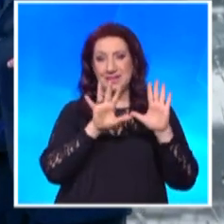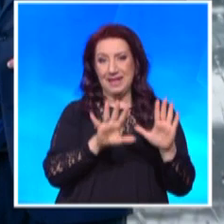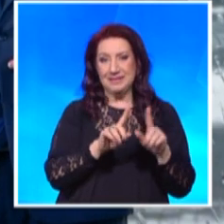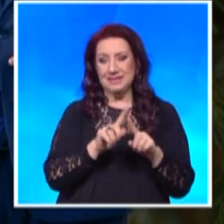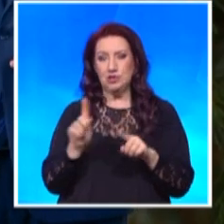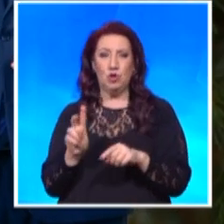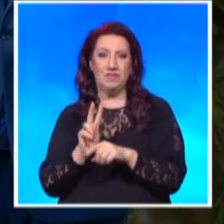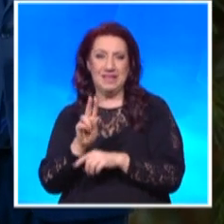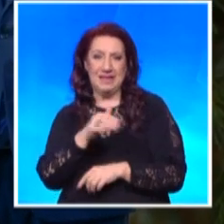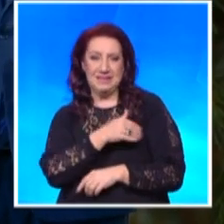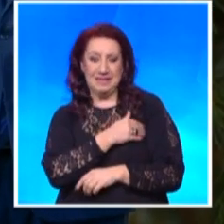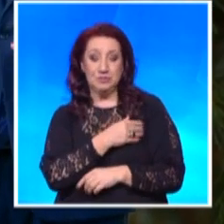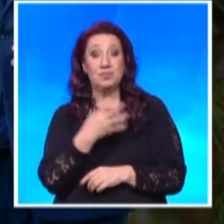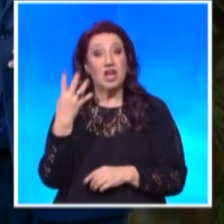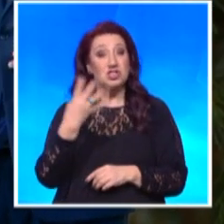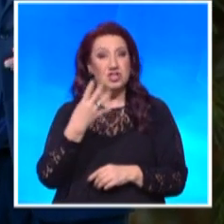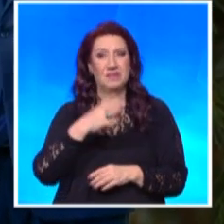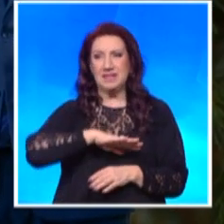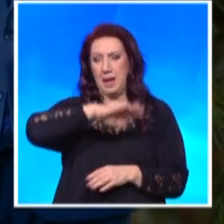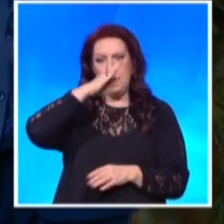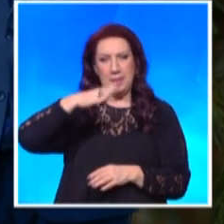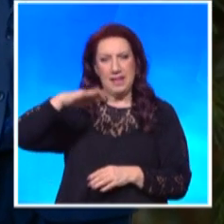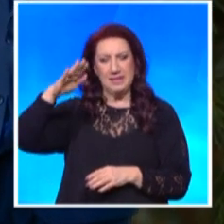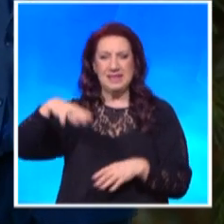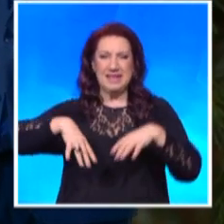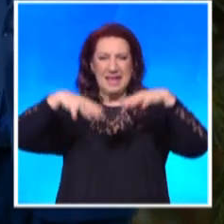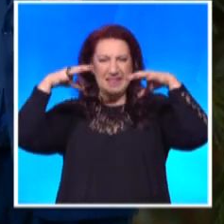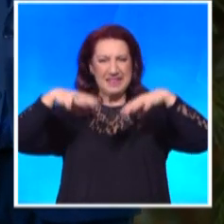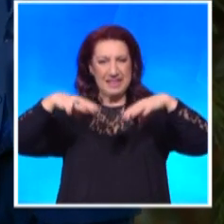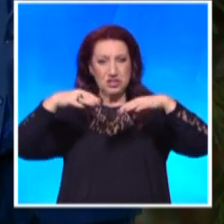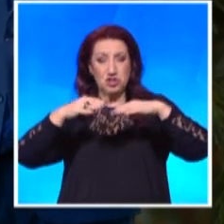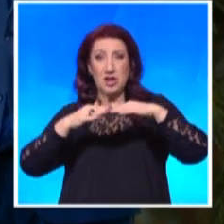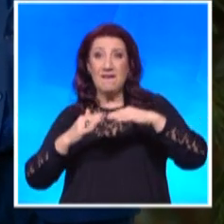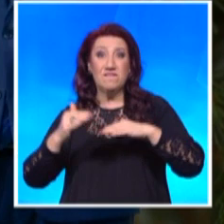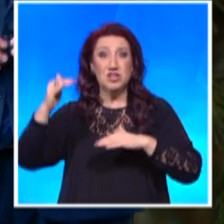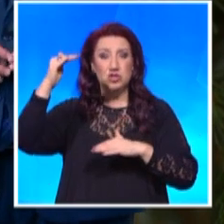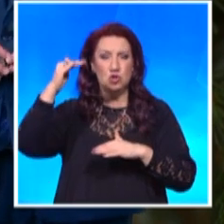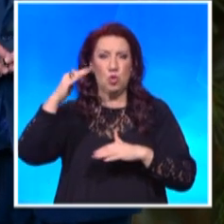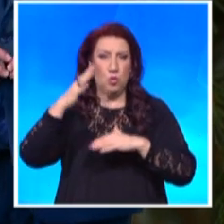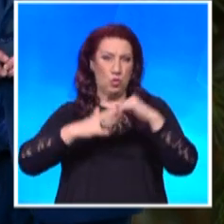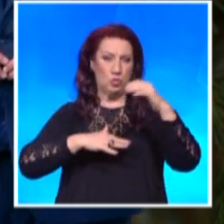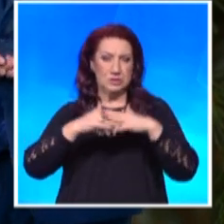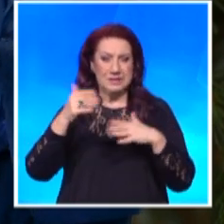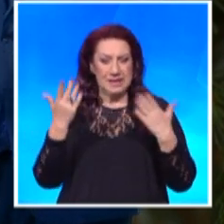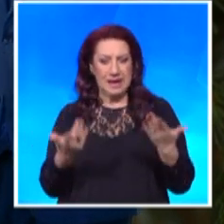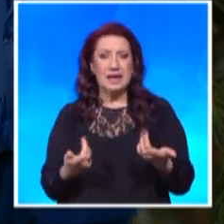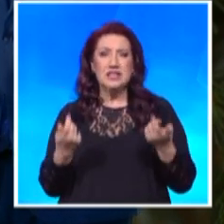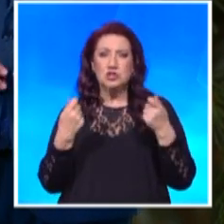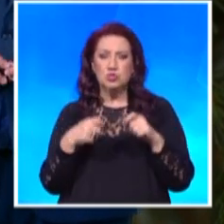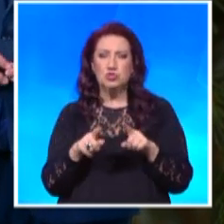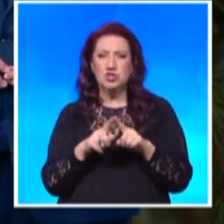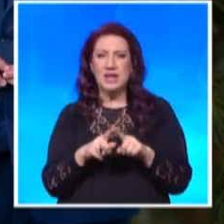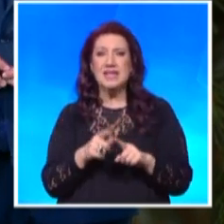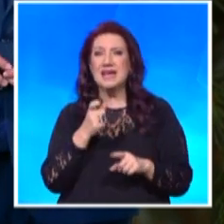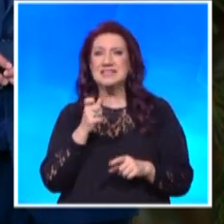градуса. В четвъртък над планините ще вали дъжд, а по високите части сняг. Изключение са масивите в западна България, където изгледите